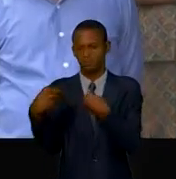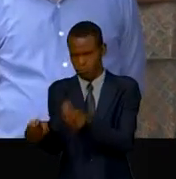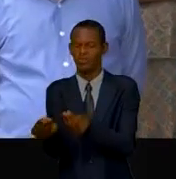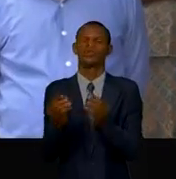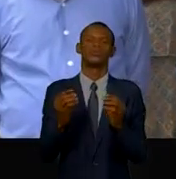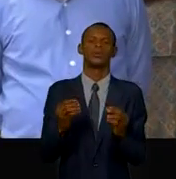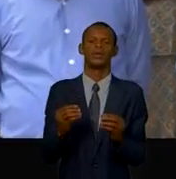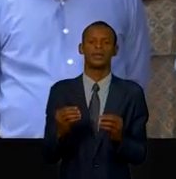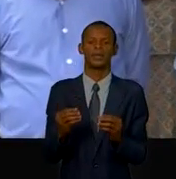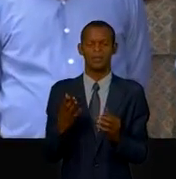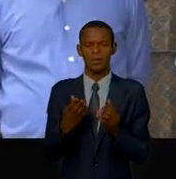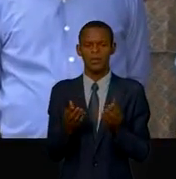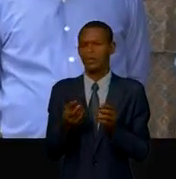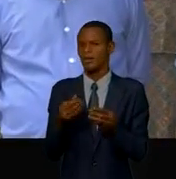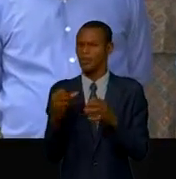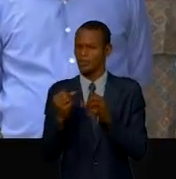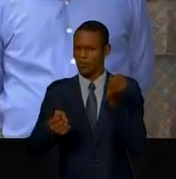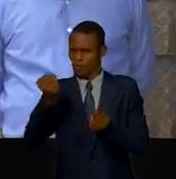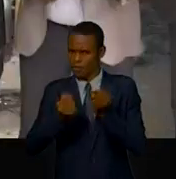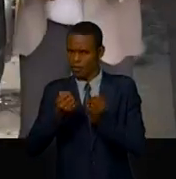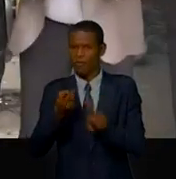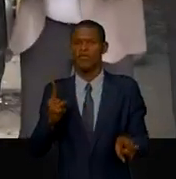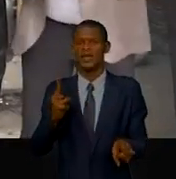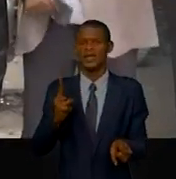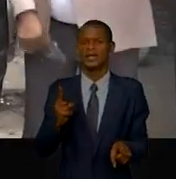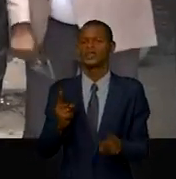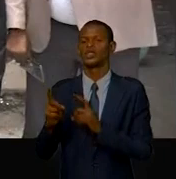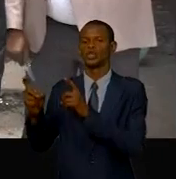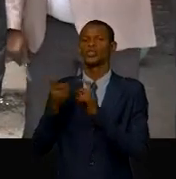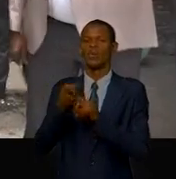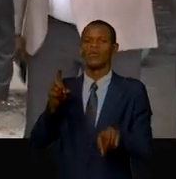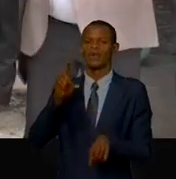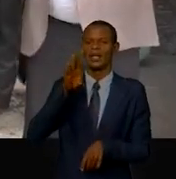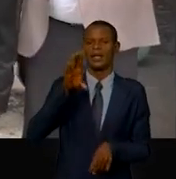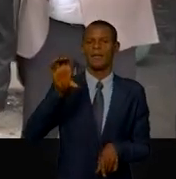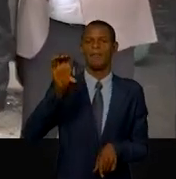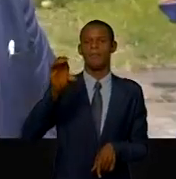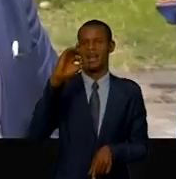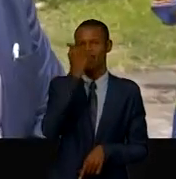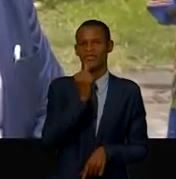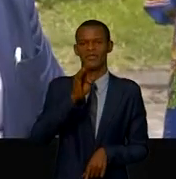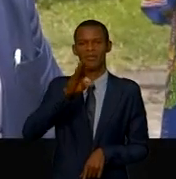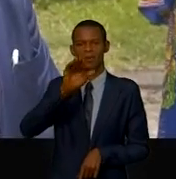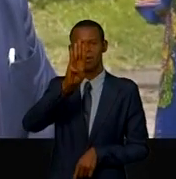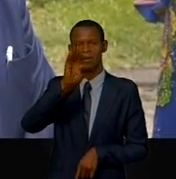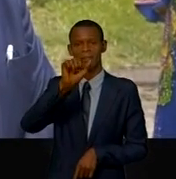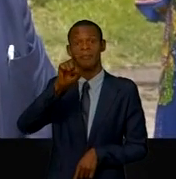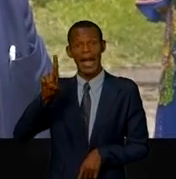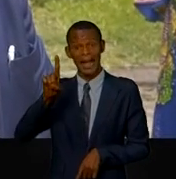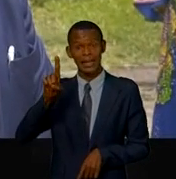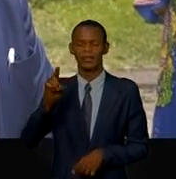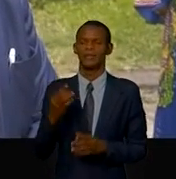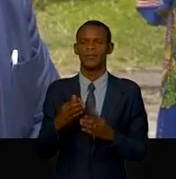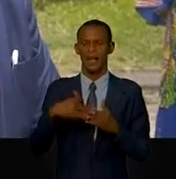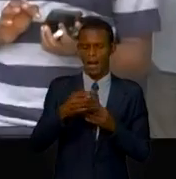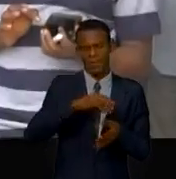à la Banque africaine de développement, BAD, un contrat a été signé entre les projets d'appui du secteur privé et à la